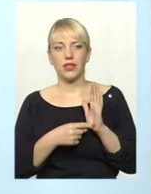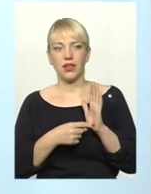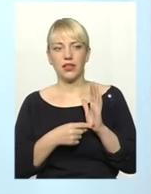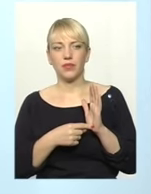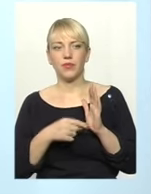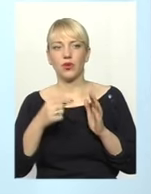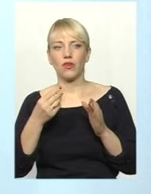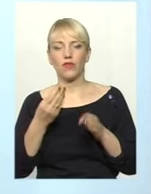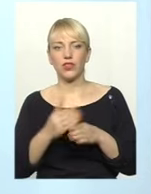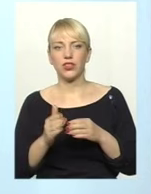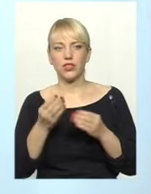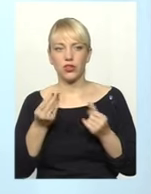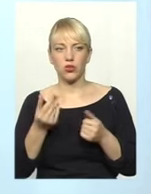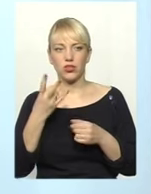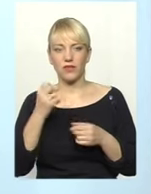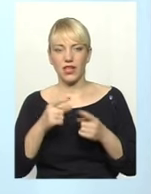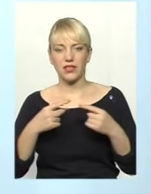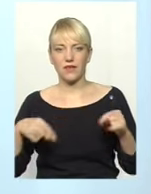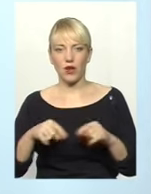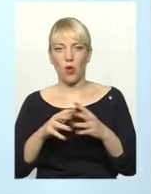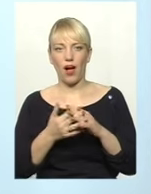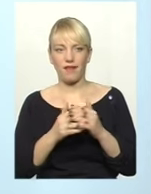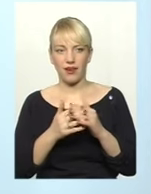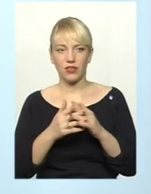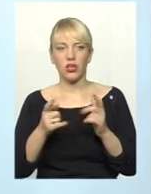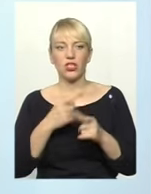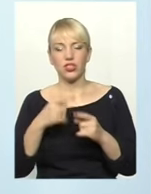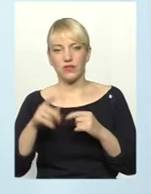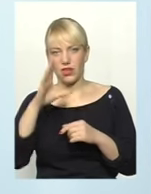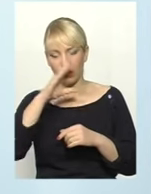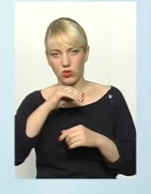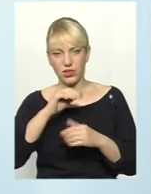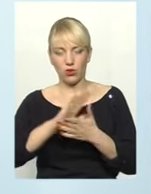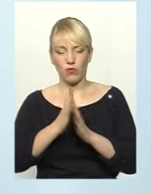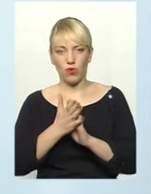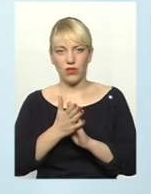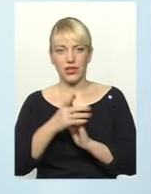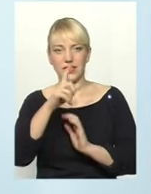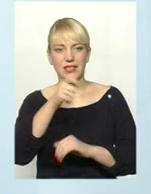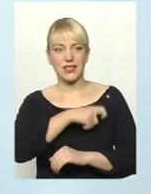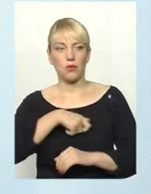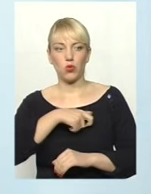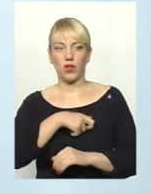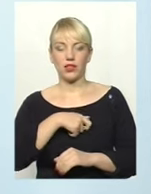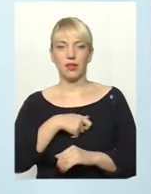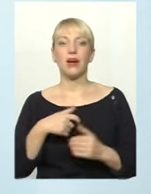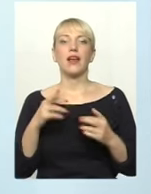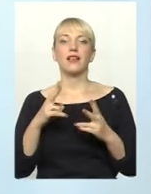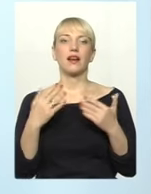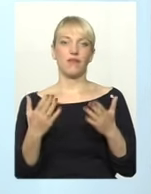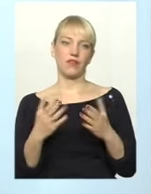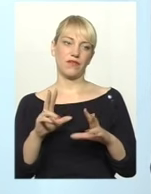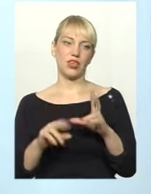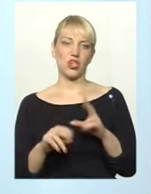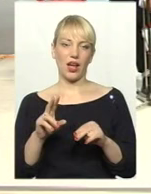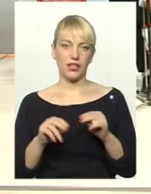коштів на сферу саме аграрну. Чи вдалося домовитися з депутатами? І як ви вважаєте, чи